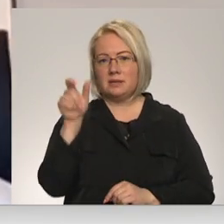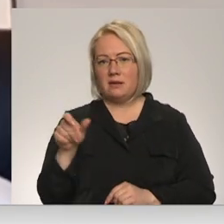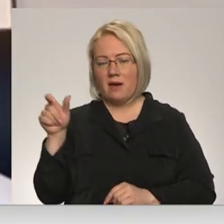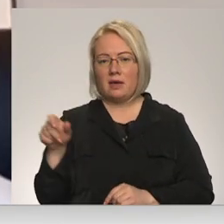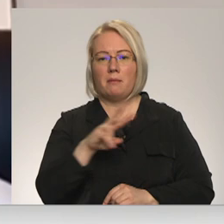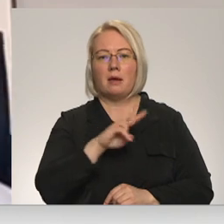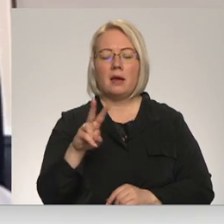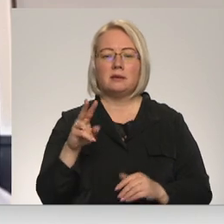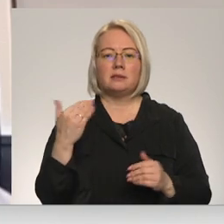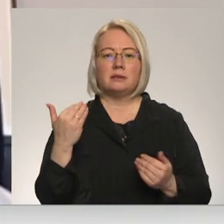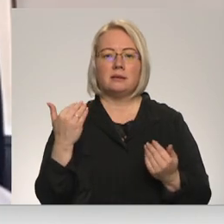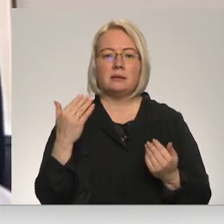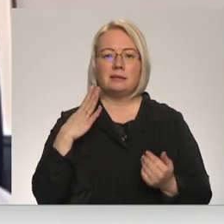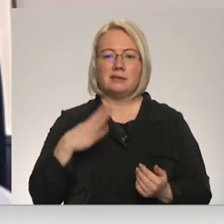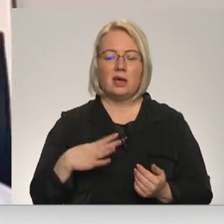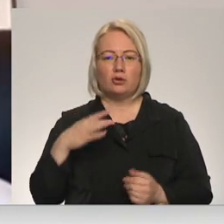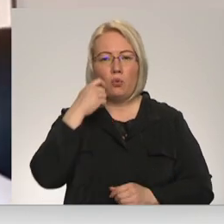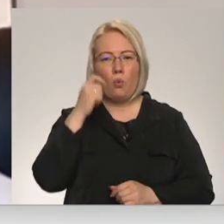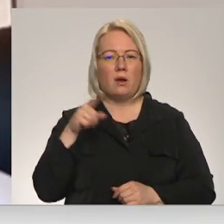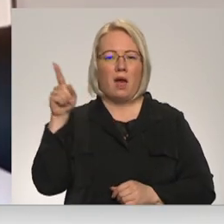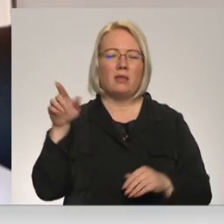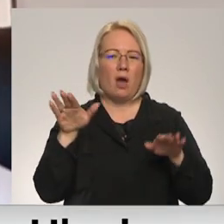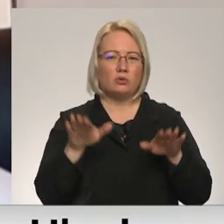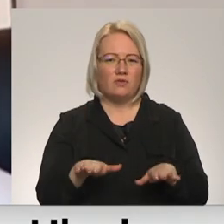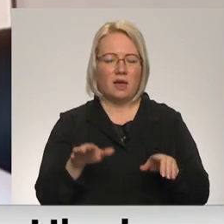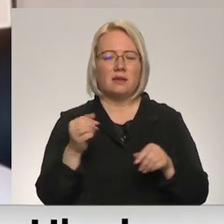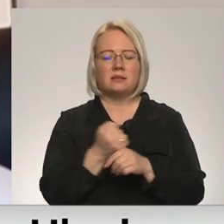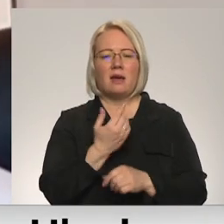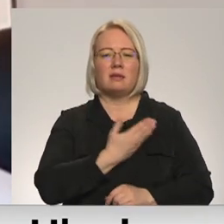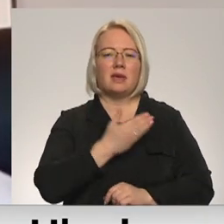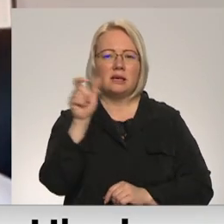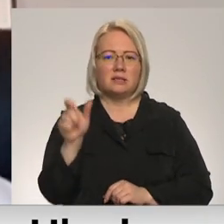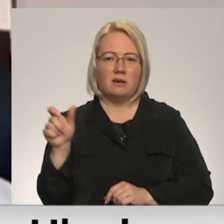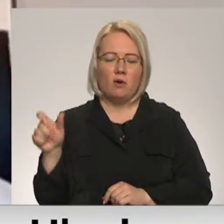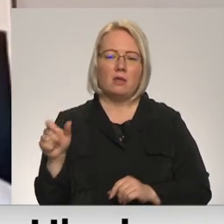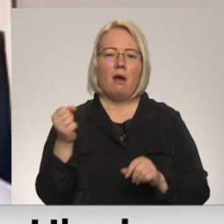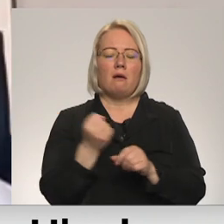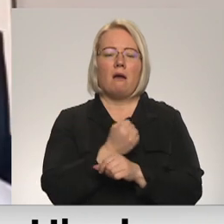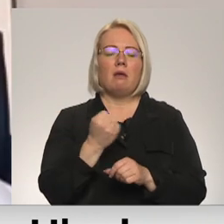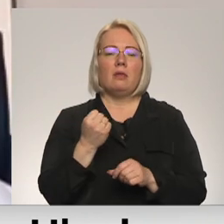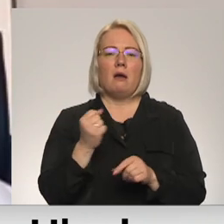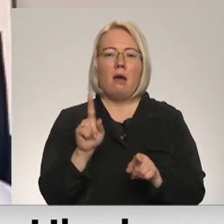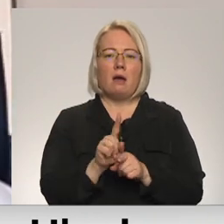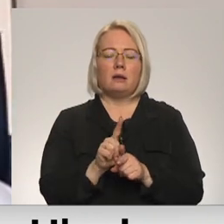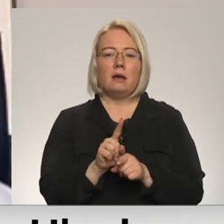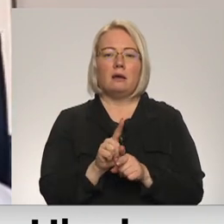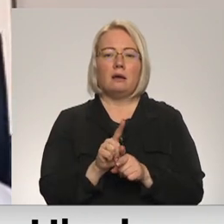kas šobrīd cieš uz vietas Ukrainā, gan civiliedzīvotāji, gan arī